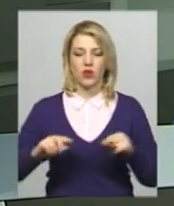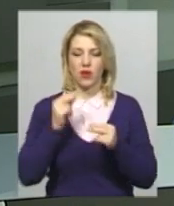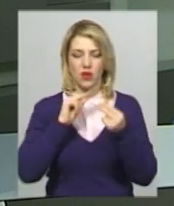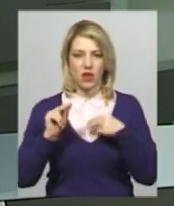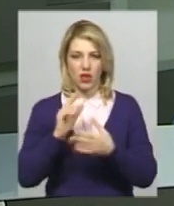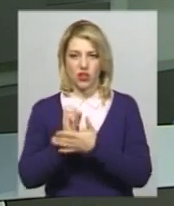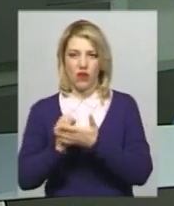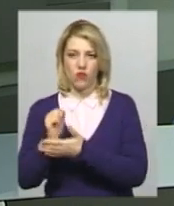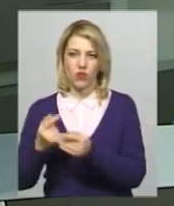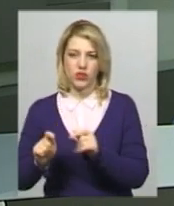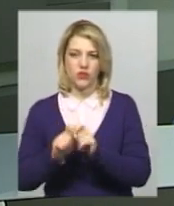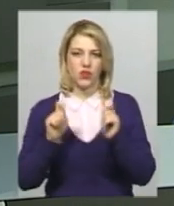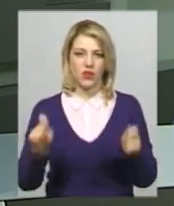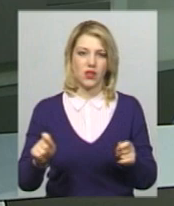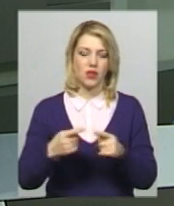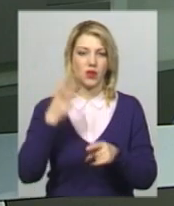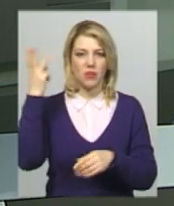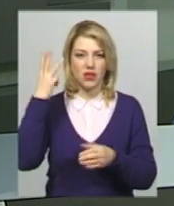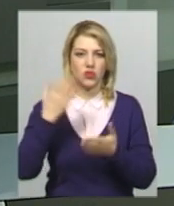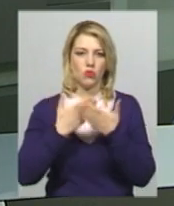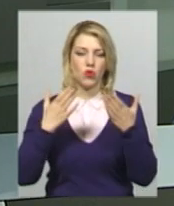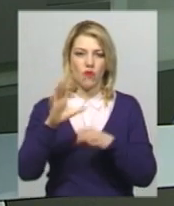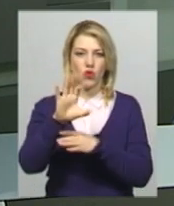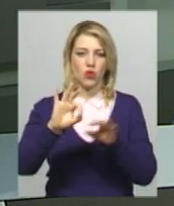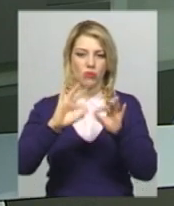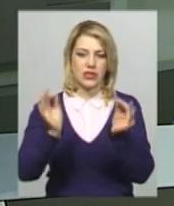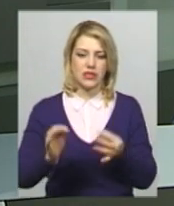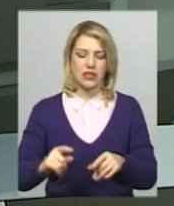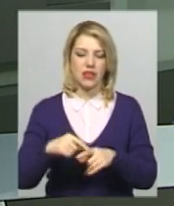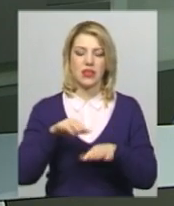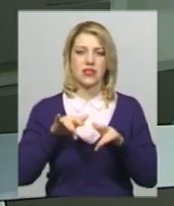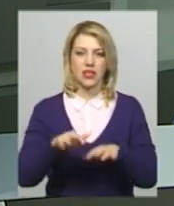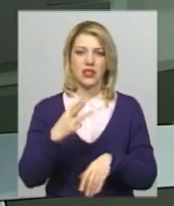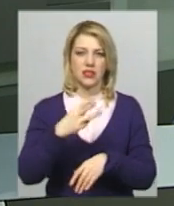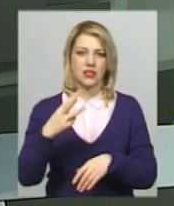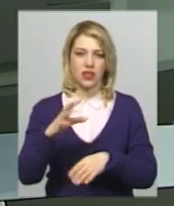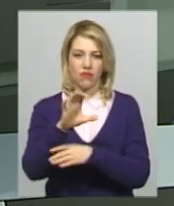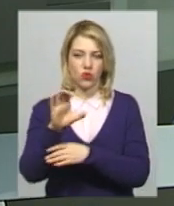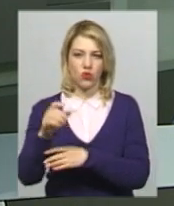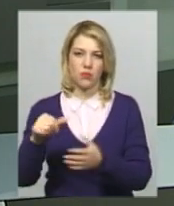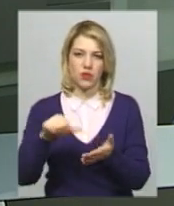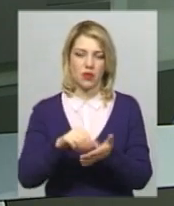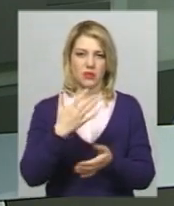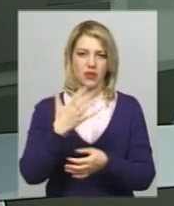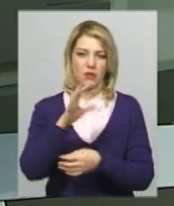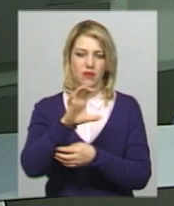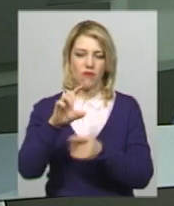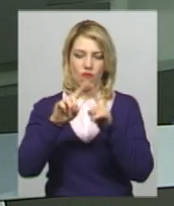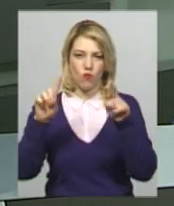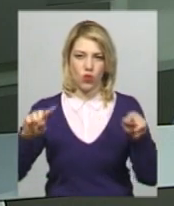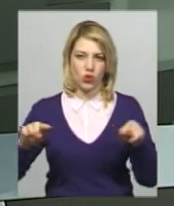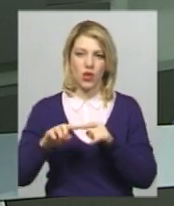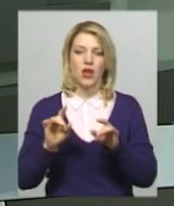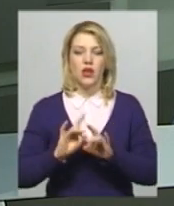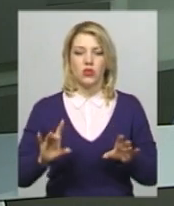сьогодні Хмельницького музею студії фотомистецтва. На заході 33 фотографи представили 55 світлин. Виставку, розповідає